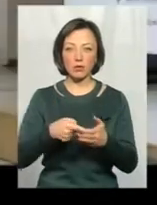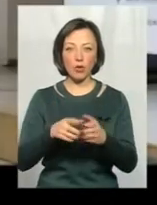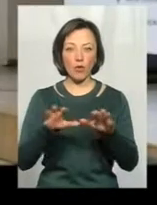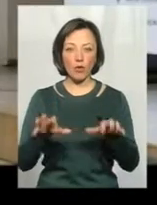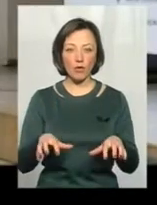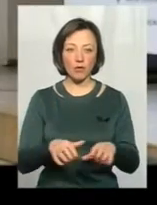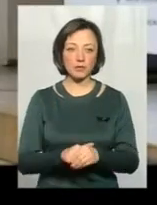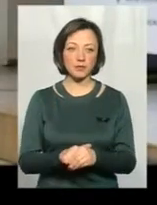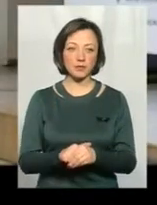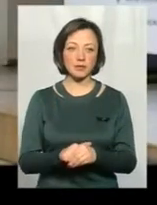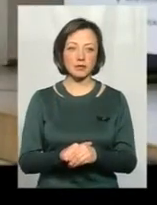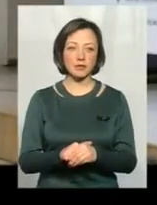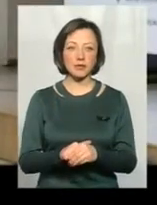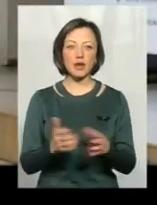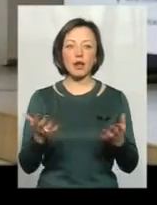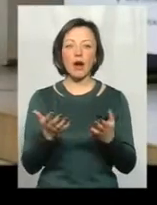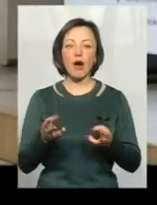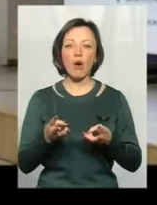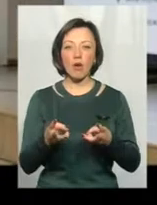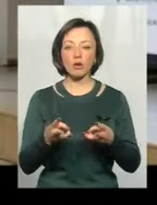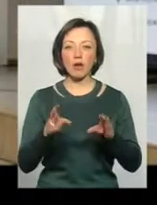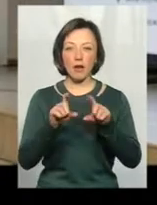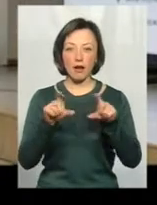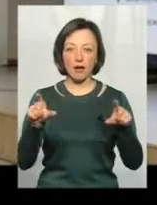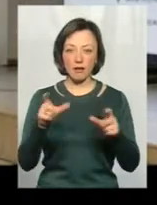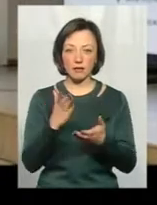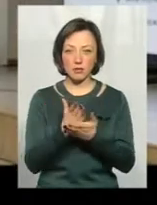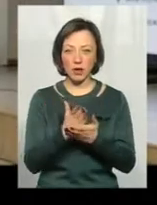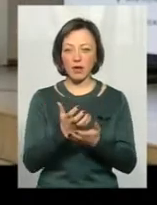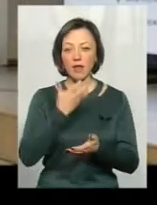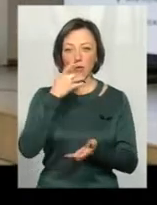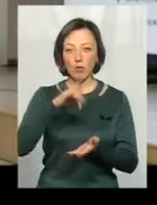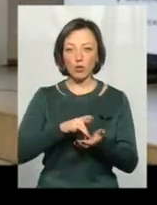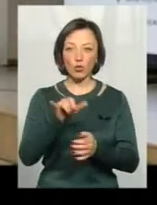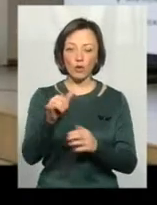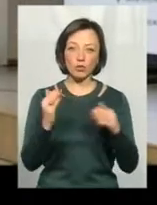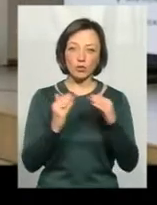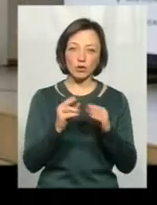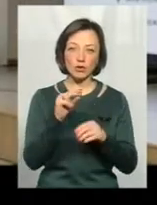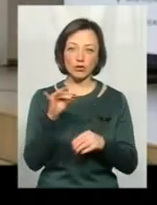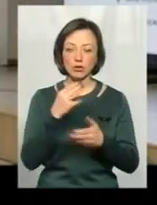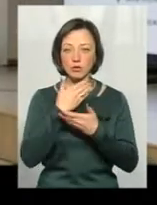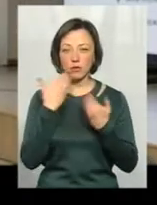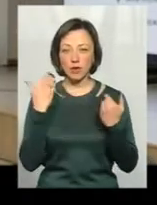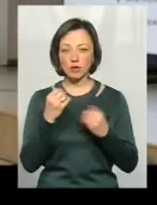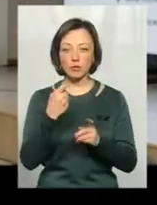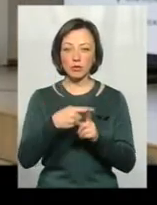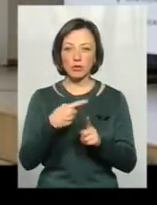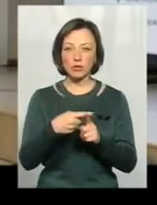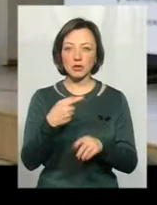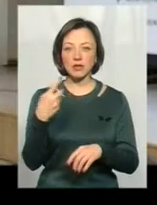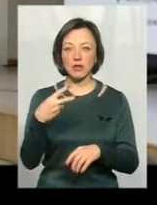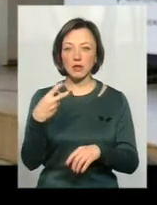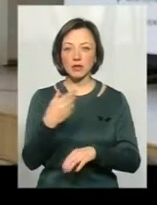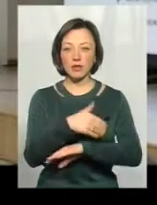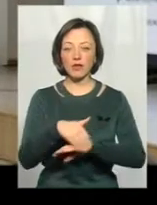Яка котельна стоїть? Є теплопункт в вашому будинку чи немає? Чи при плюс 20 на вулиці в